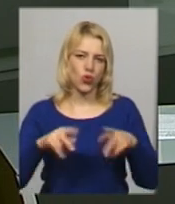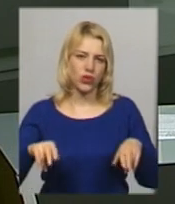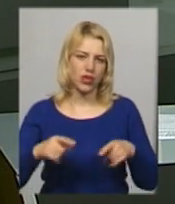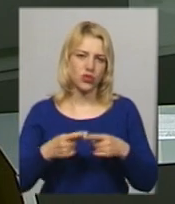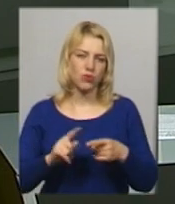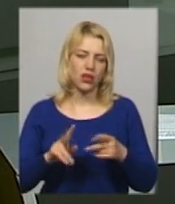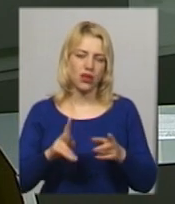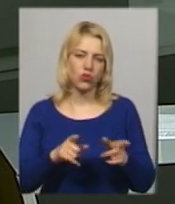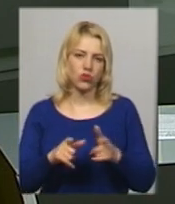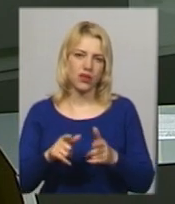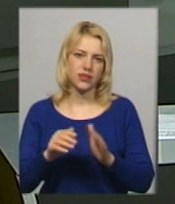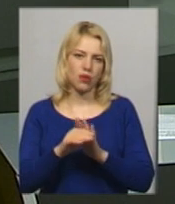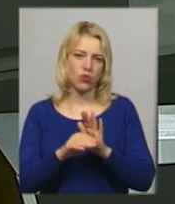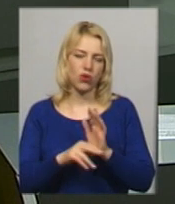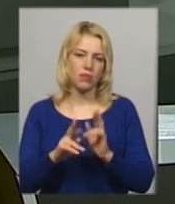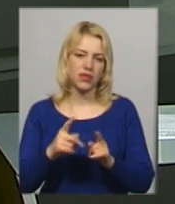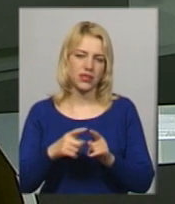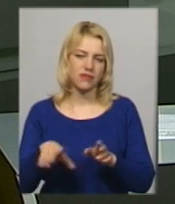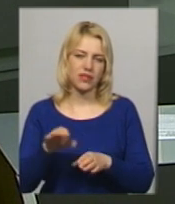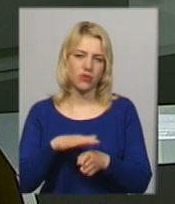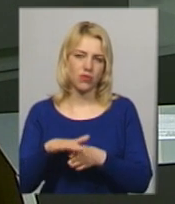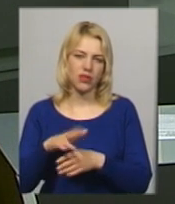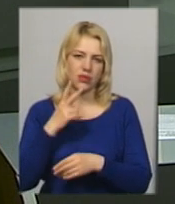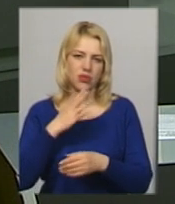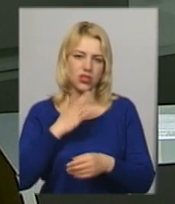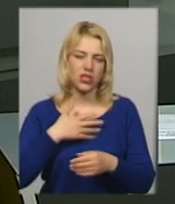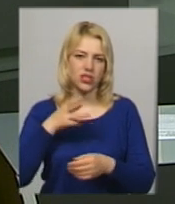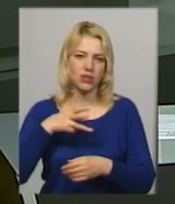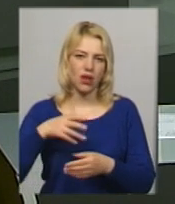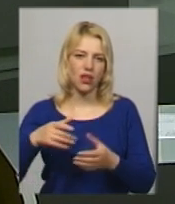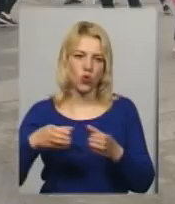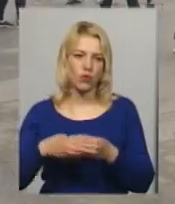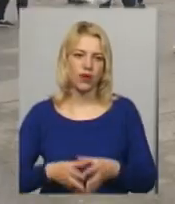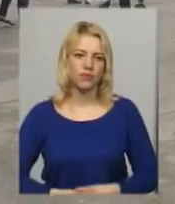Проте, як готувалась програма і як усе відбувалось, бачила наша знімальна група.